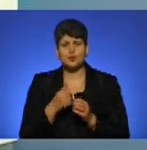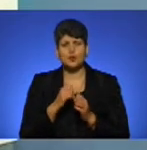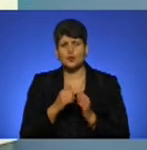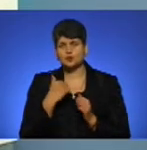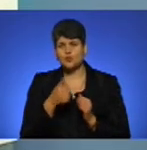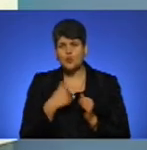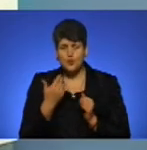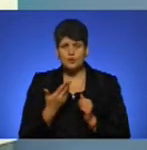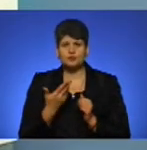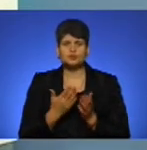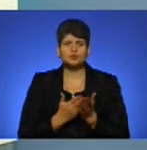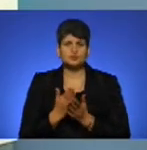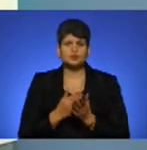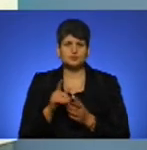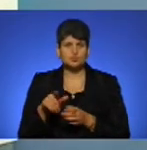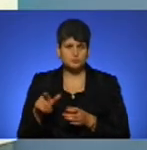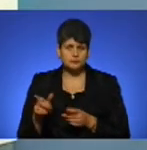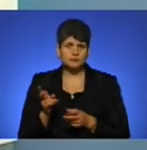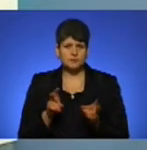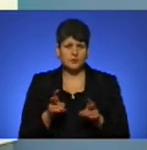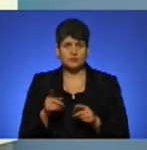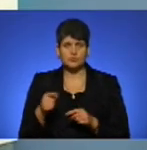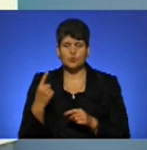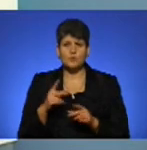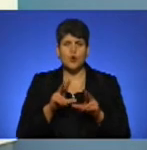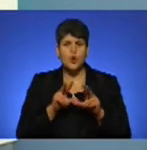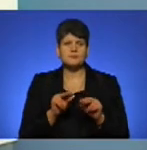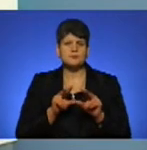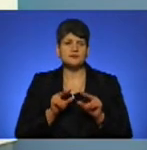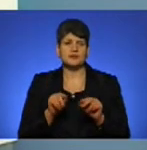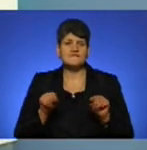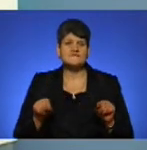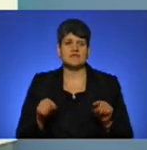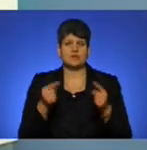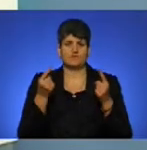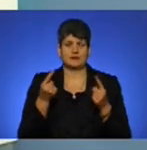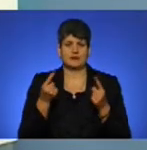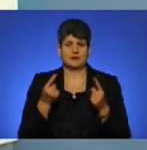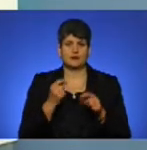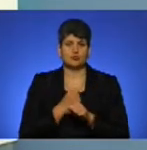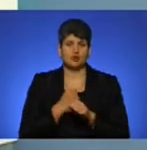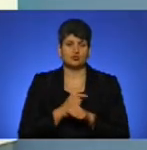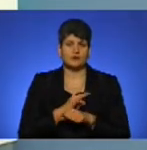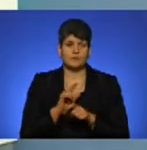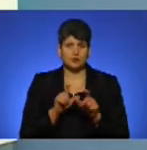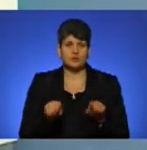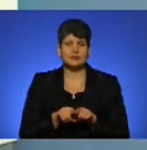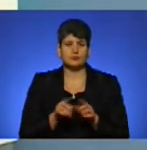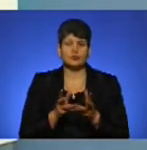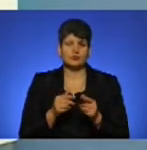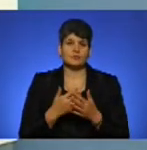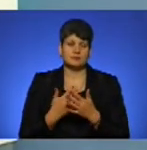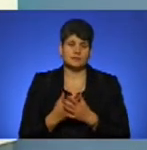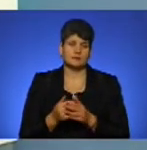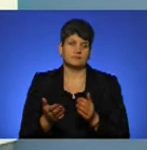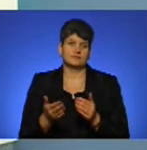року чиновники приходять в Тернопільську області і обіцяють відновити роботу аеропорту. Дана концепція також розрахована приблизно на